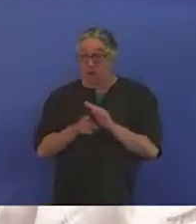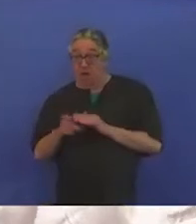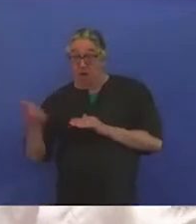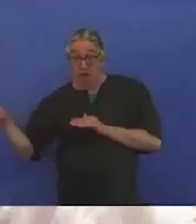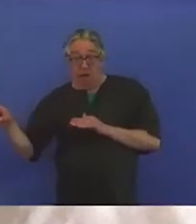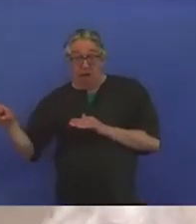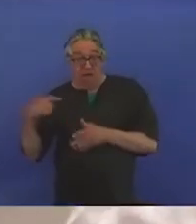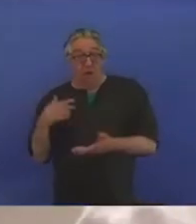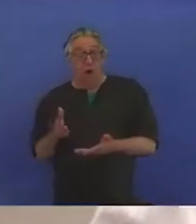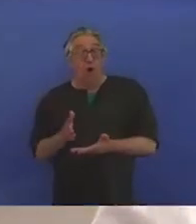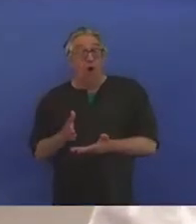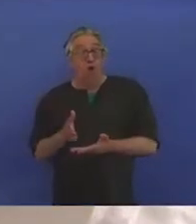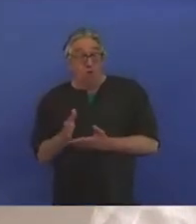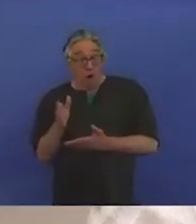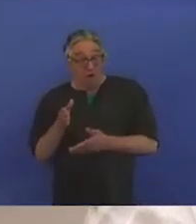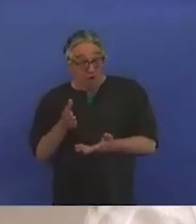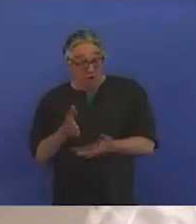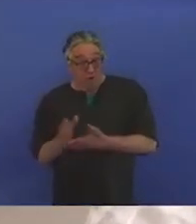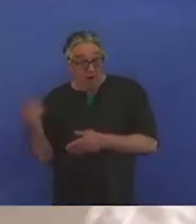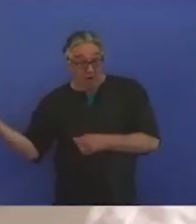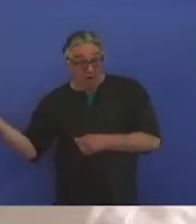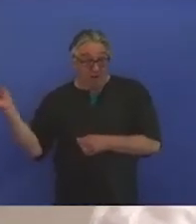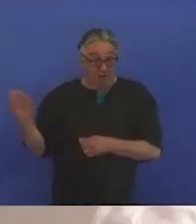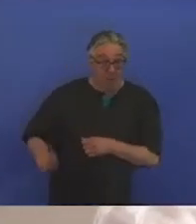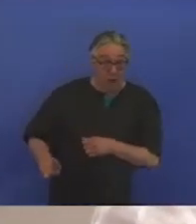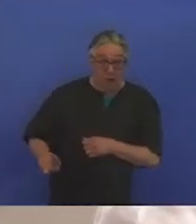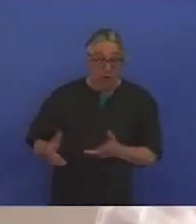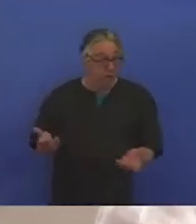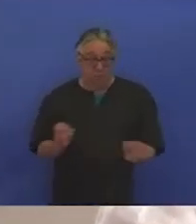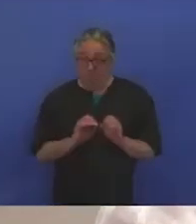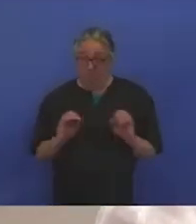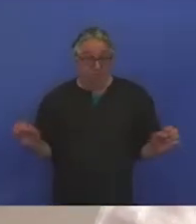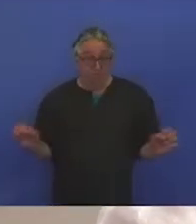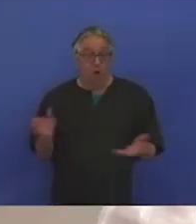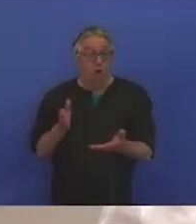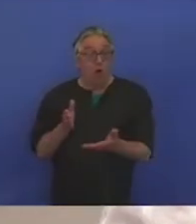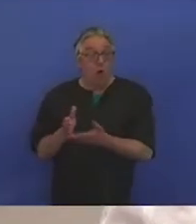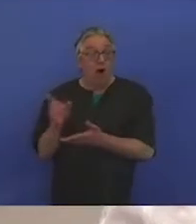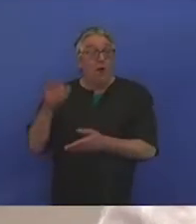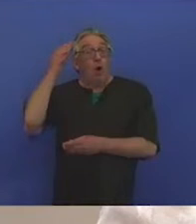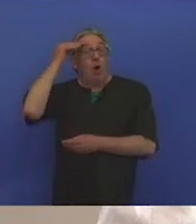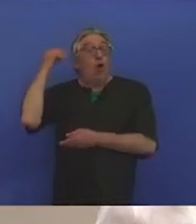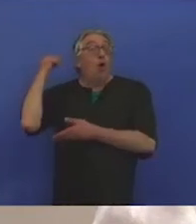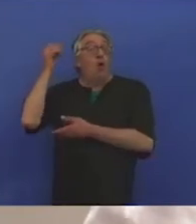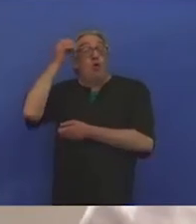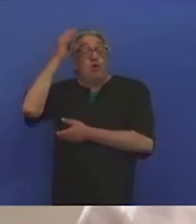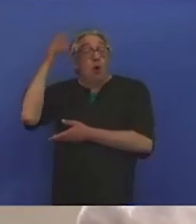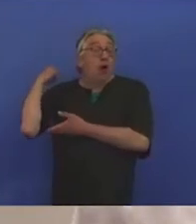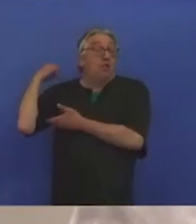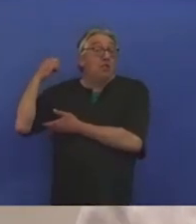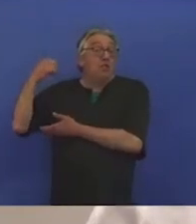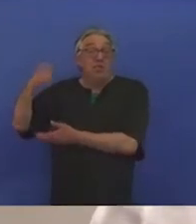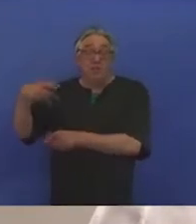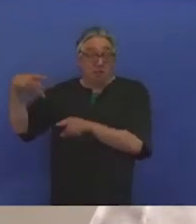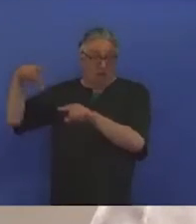souffrance de mères endeuillées, par l'extermination de 5 000 de leurs fils et la mutilation de 10 000 autres de ses fils sur le territoire de l'Artsakh